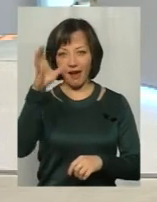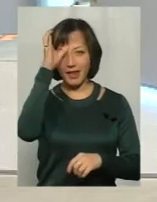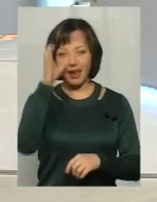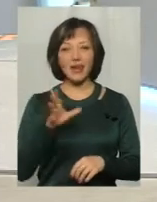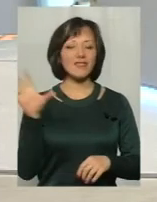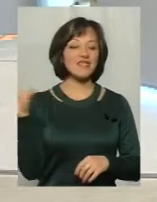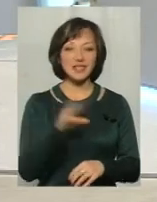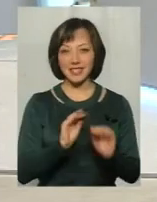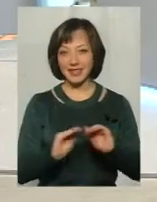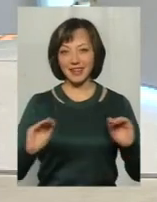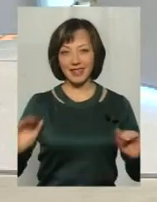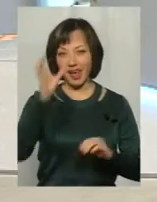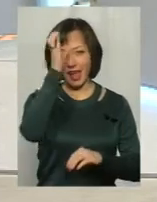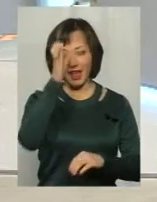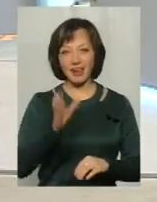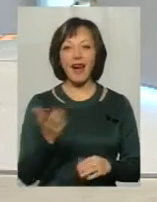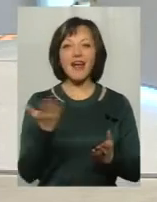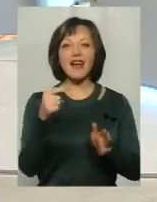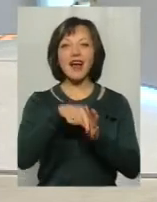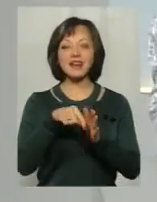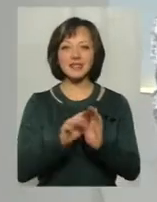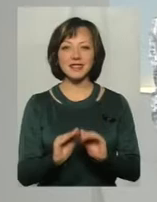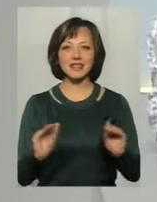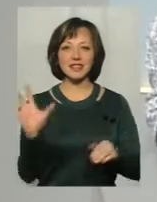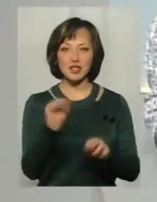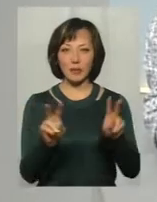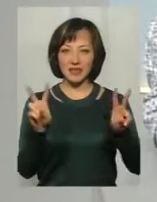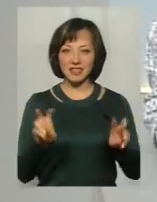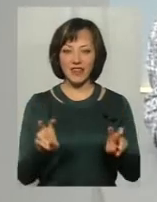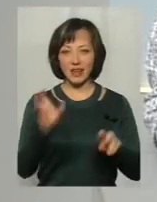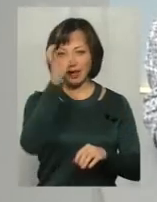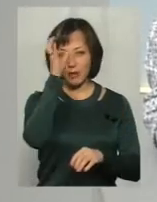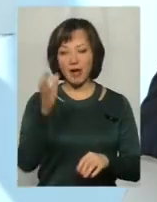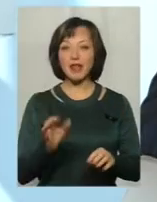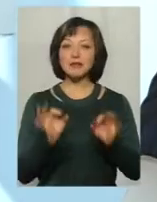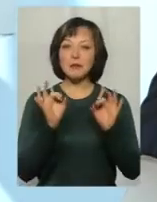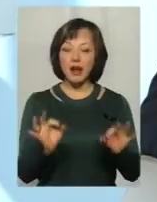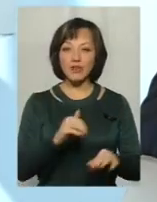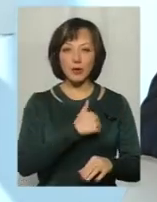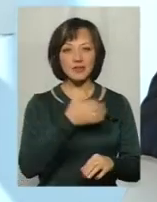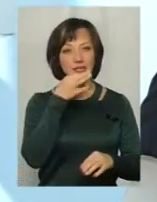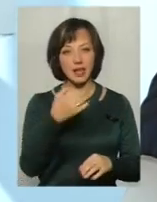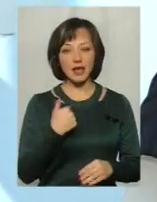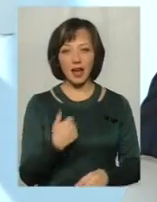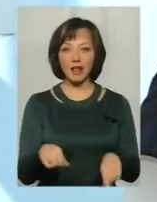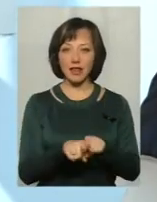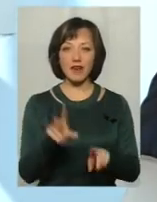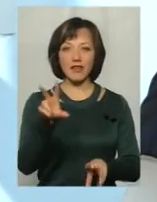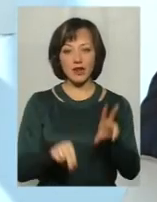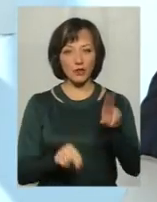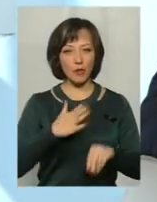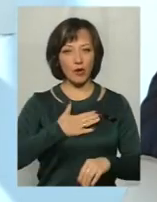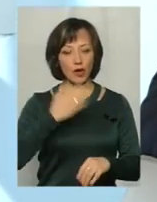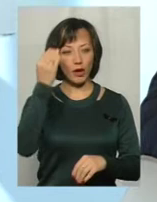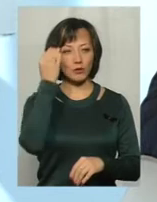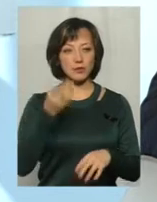які характеристики мають діти, що ви всіх називаєте генії? Насправді, я хотів би сказати, що я так вважаю, моя точка зору,